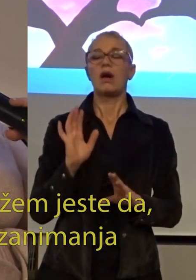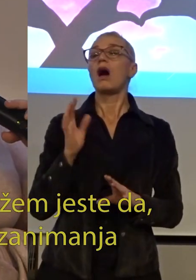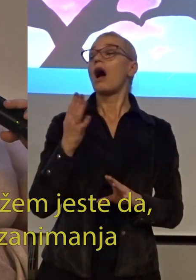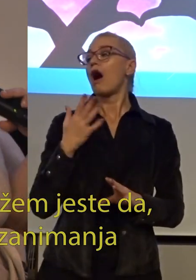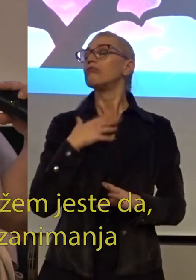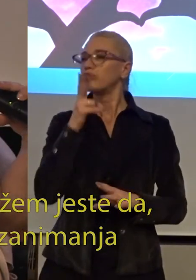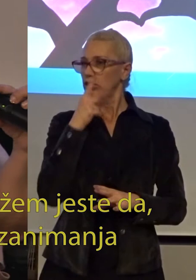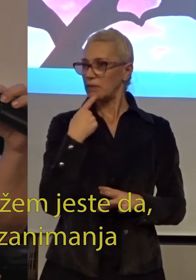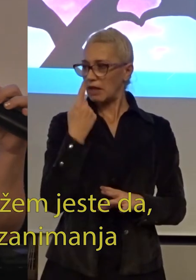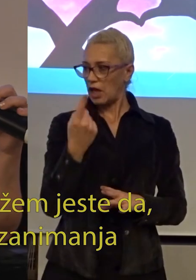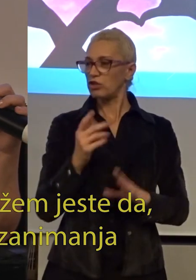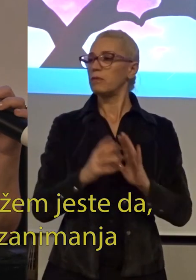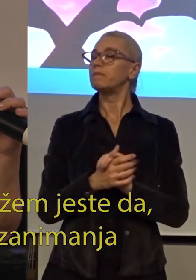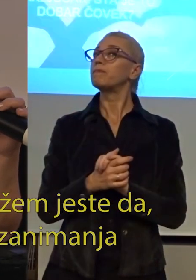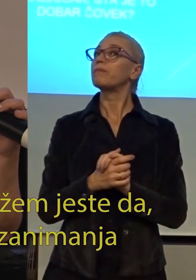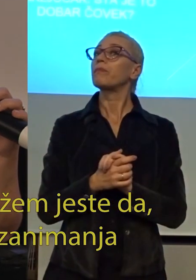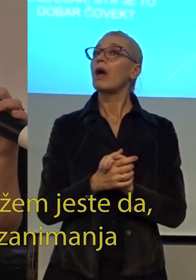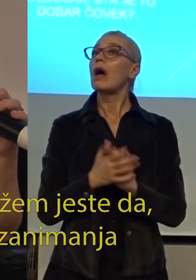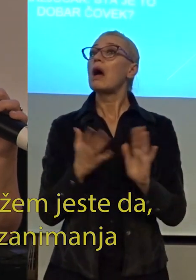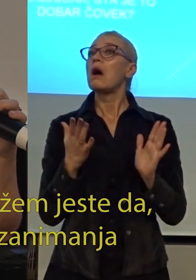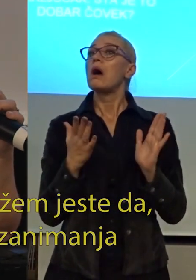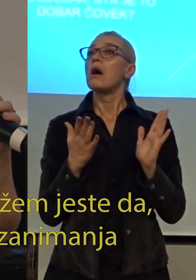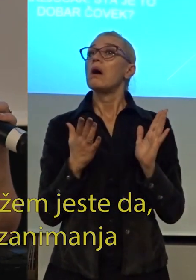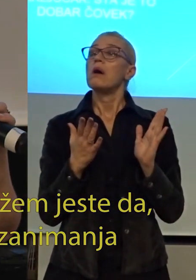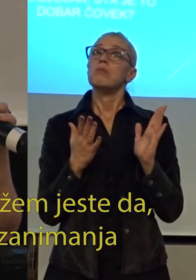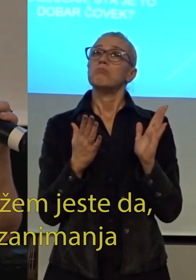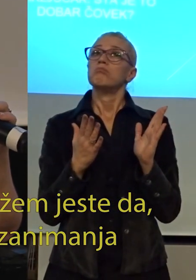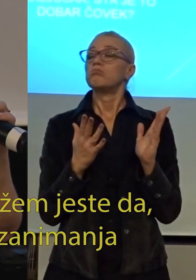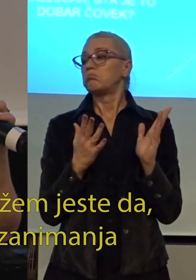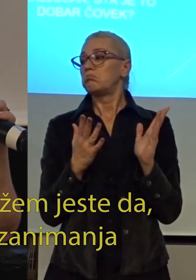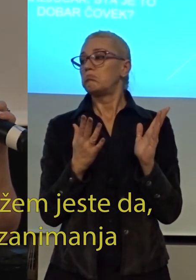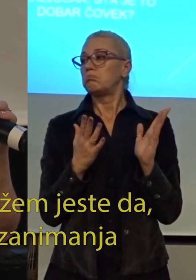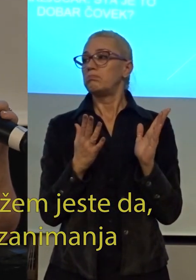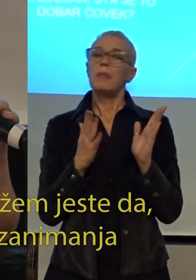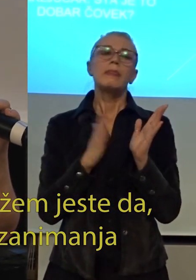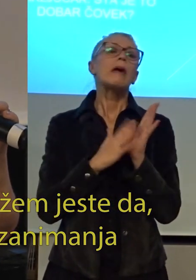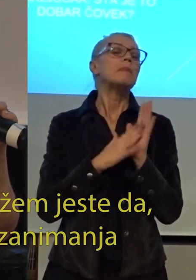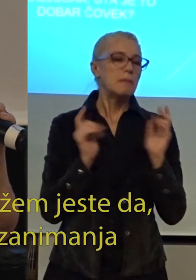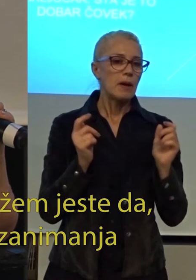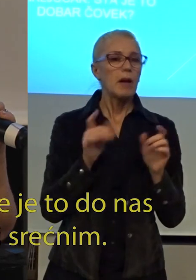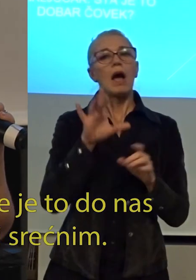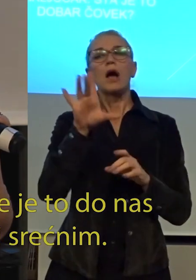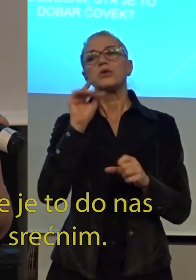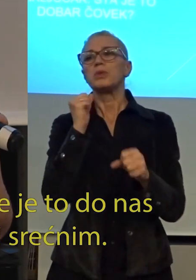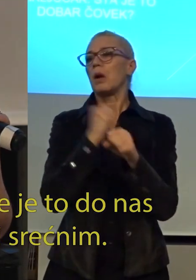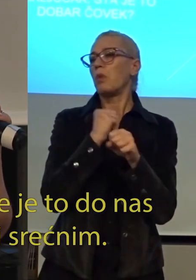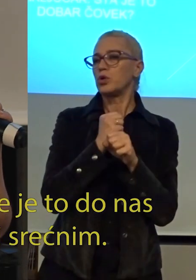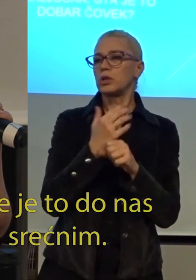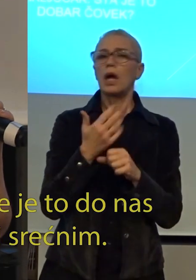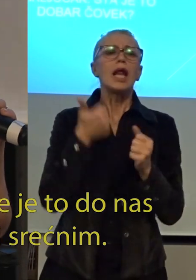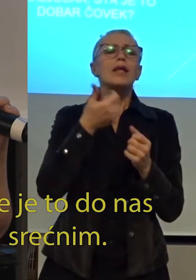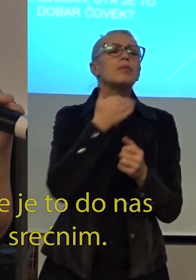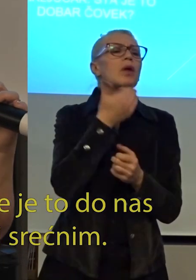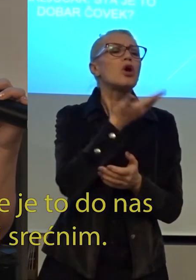je da kada je u pitanju opet izvod, izvod bilo